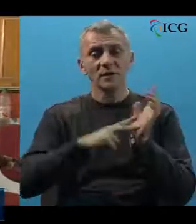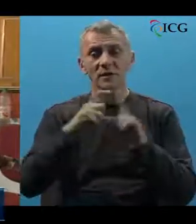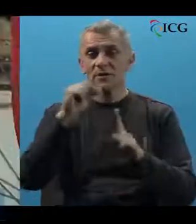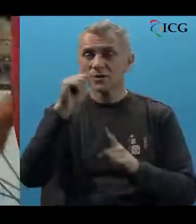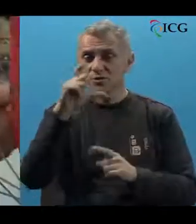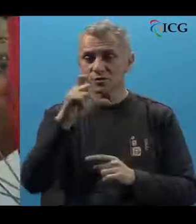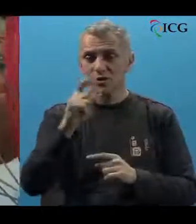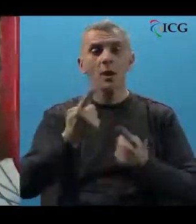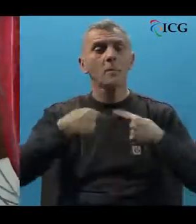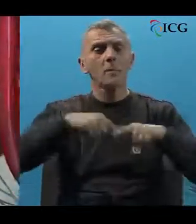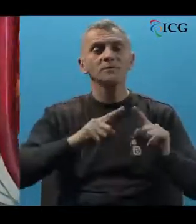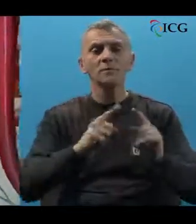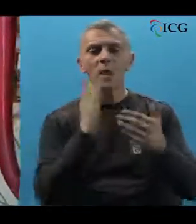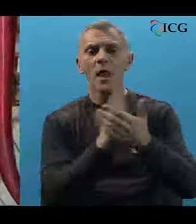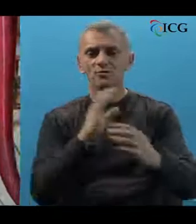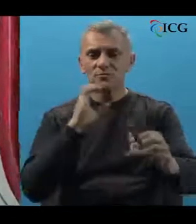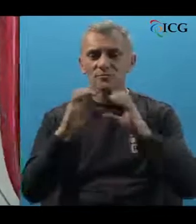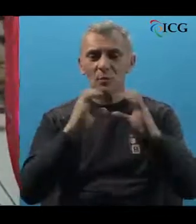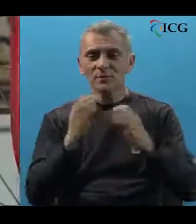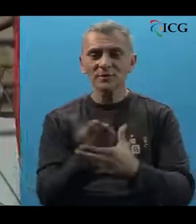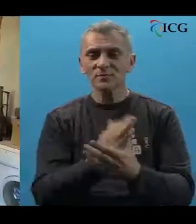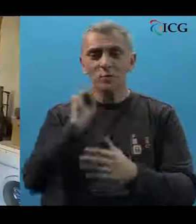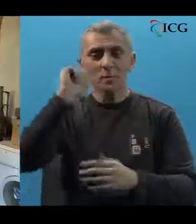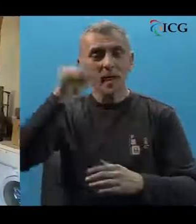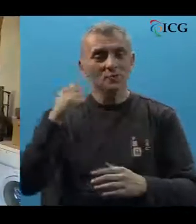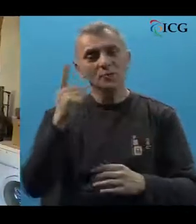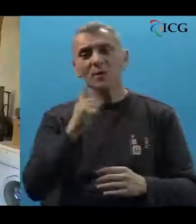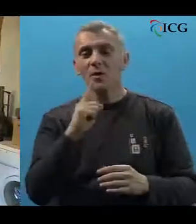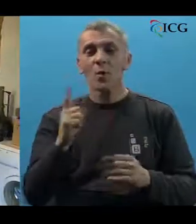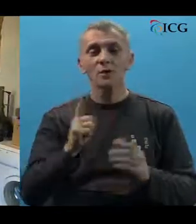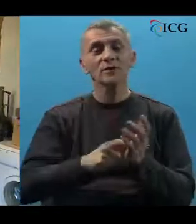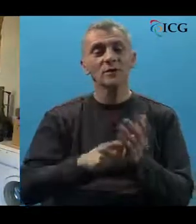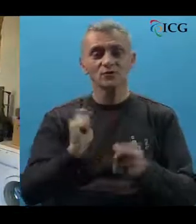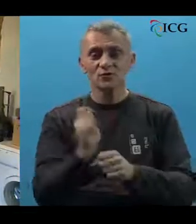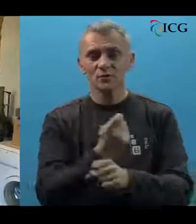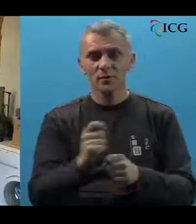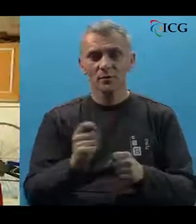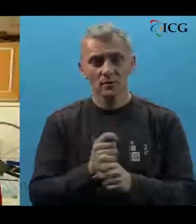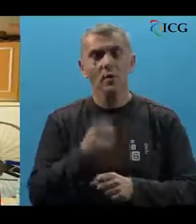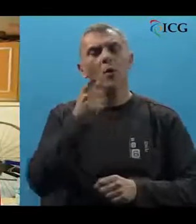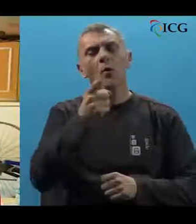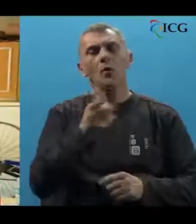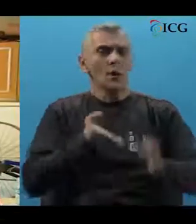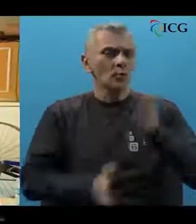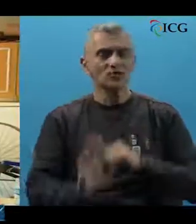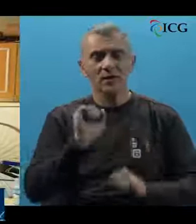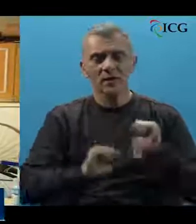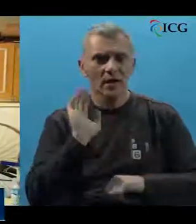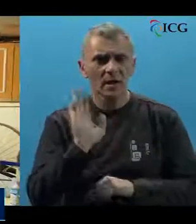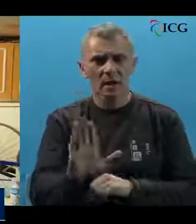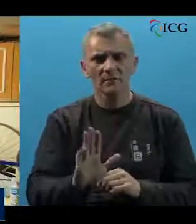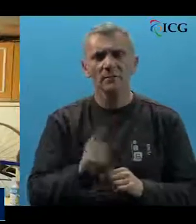Cindrić. I da nije posebnog načina sporazumijevanja između majstora i onih koji traže popravak. On je rođen takav